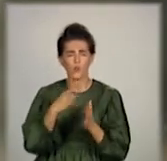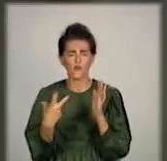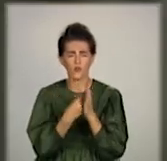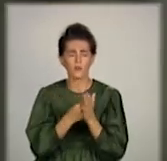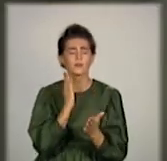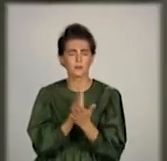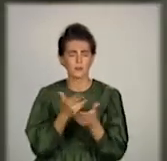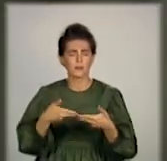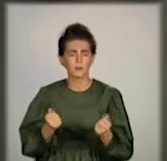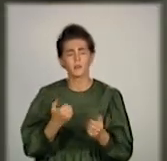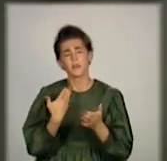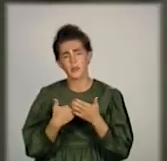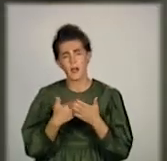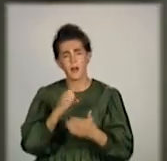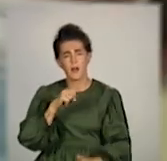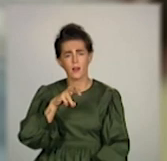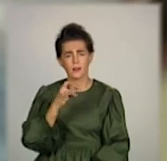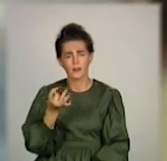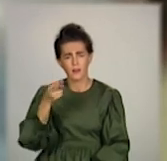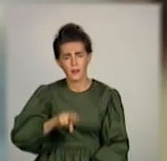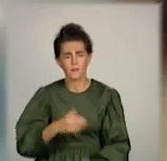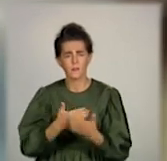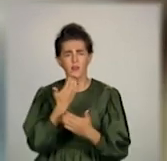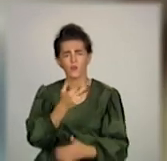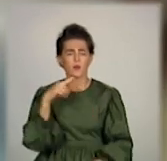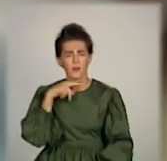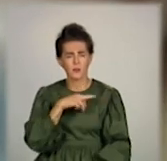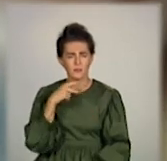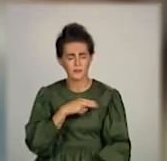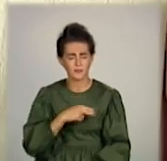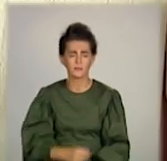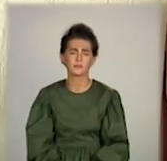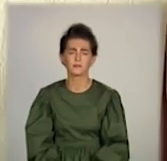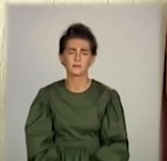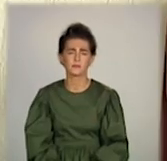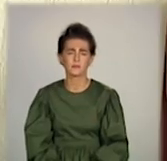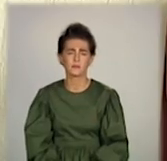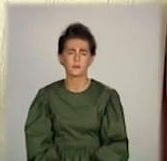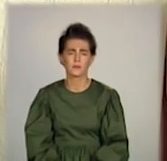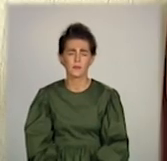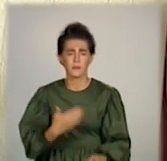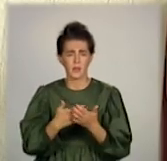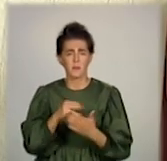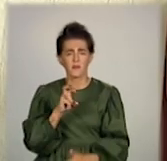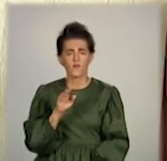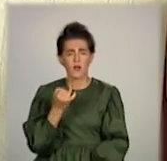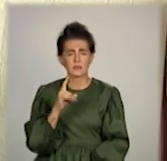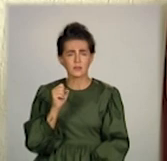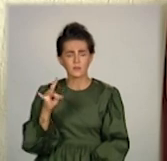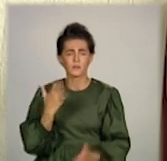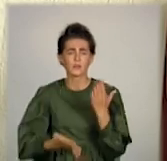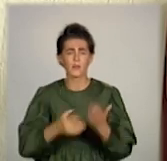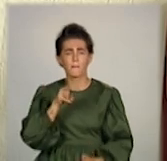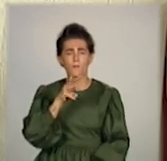звісно ж, є. Наприклад, алергія на компоненти медпрепарату. Якщо речі йде, наприклад, об фазі релімадерні, то це